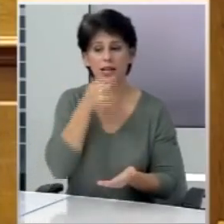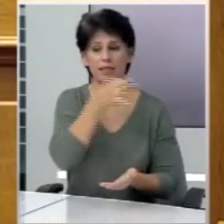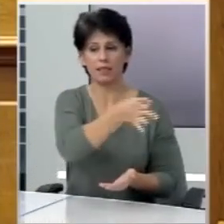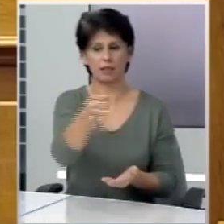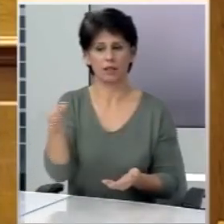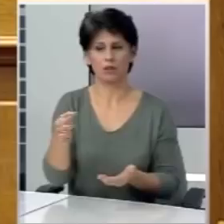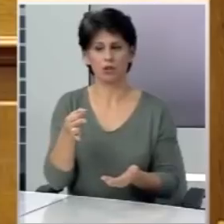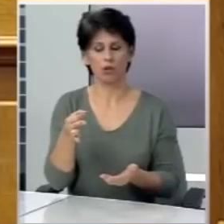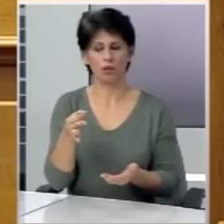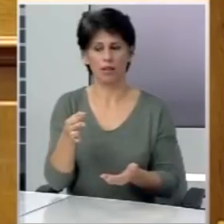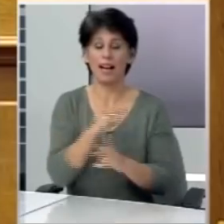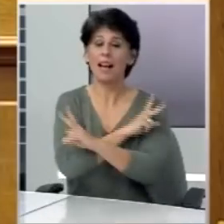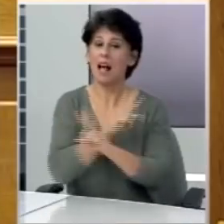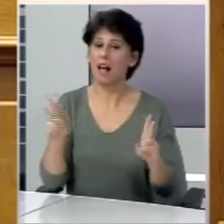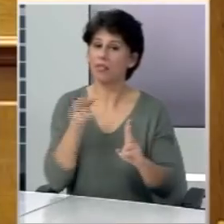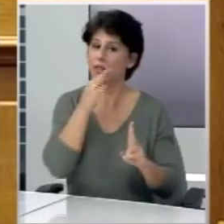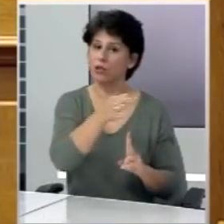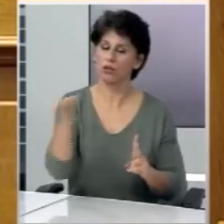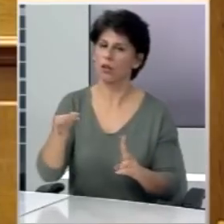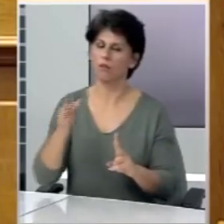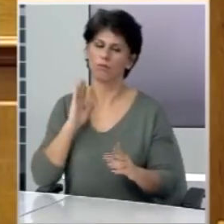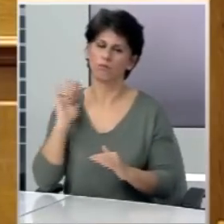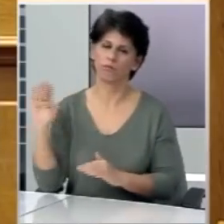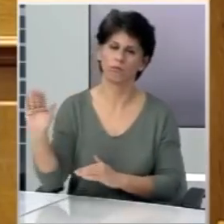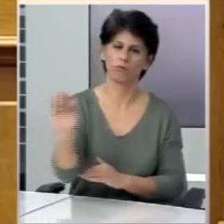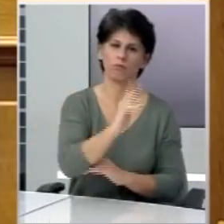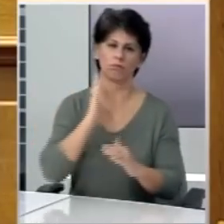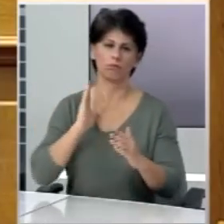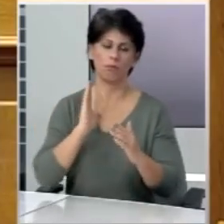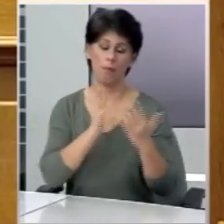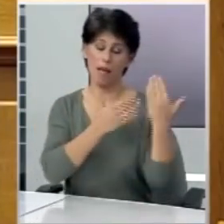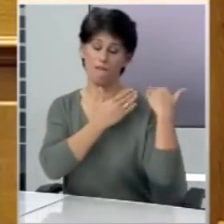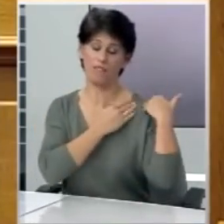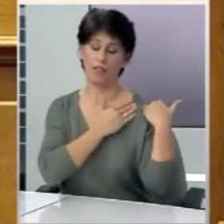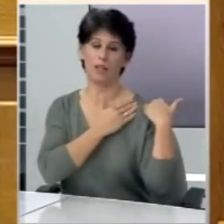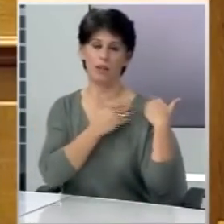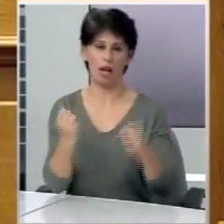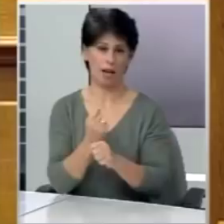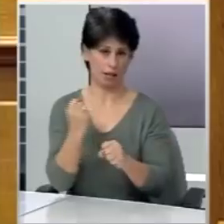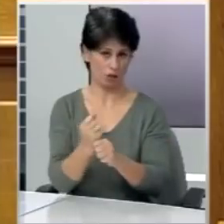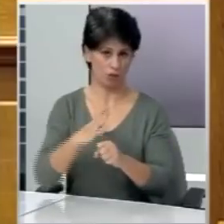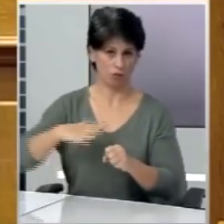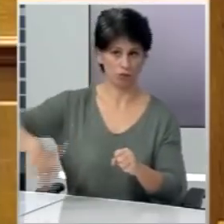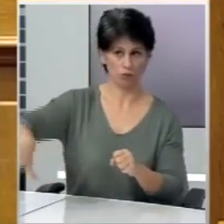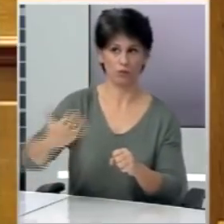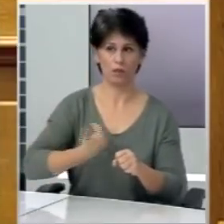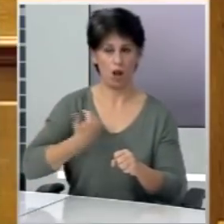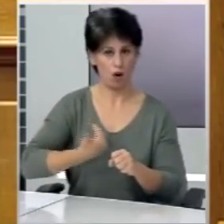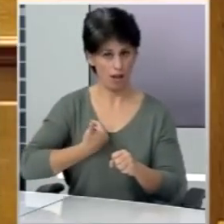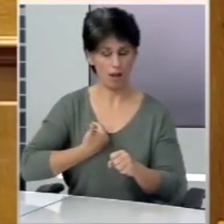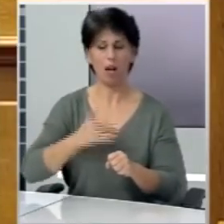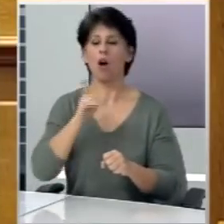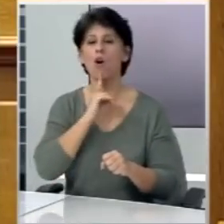τοποθετείται καθαρά, απευθύνεται με ευθύνη στους εργαζόμενους, στο λαό και την νεολαία,